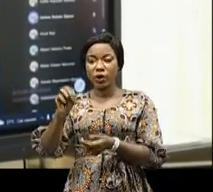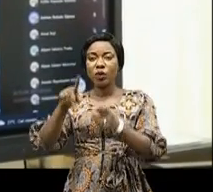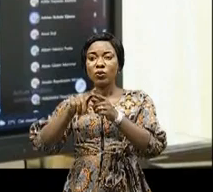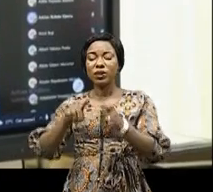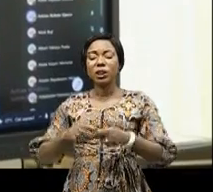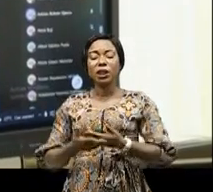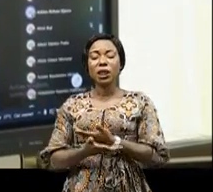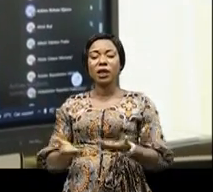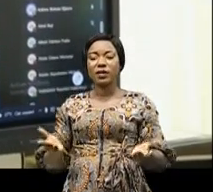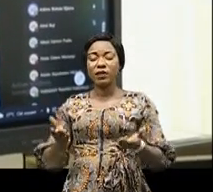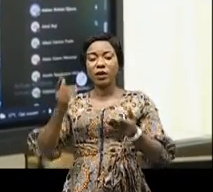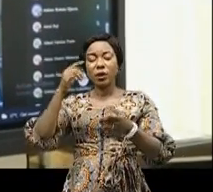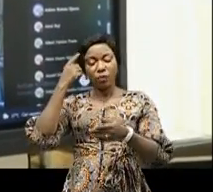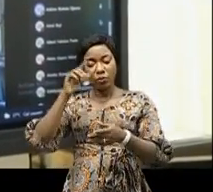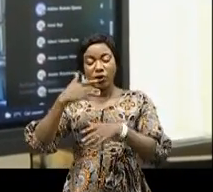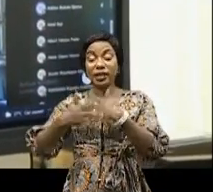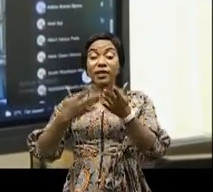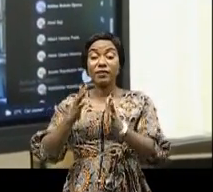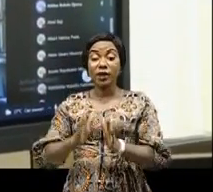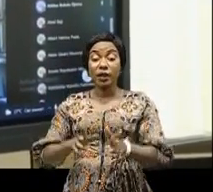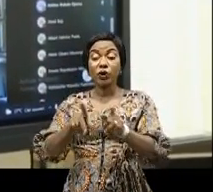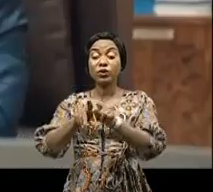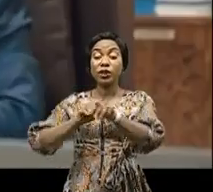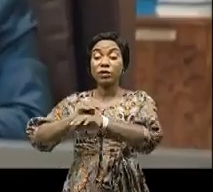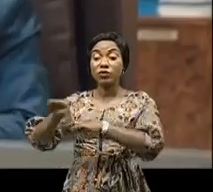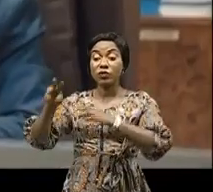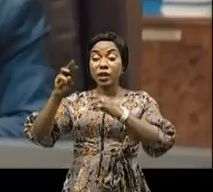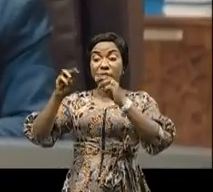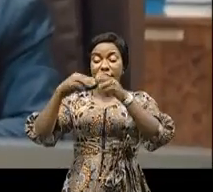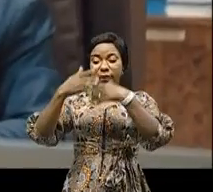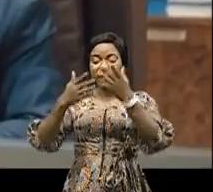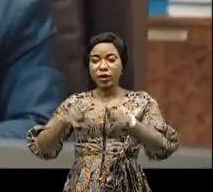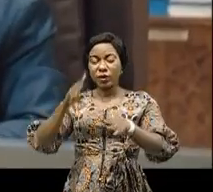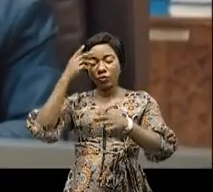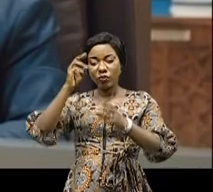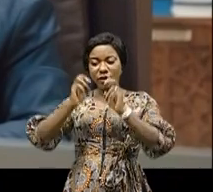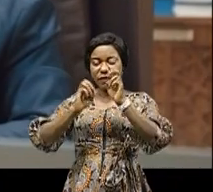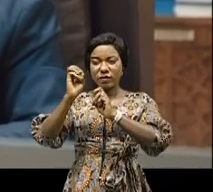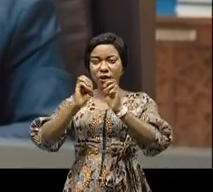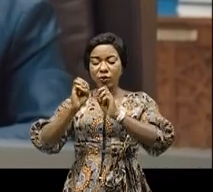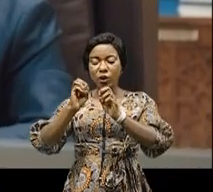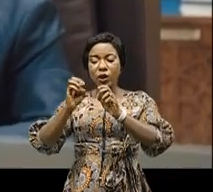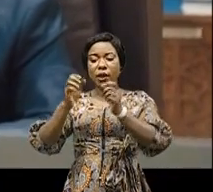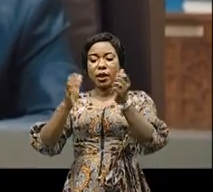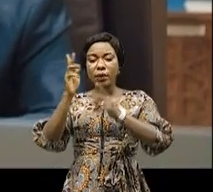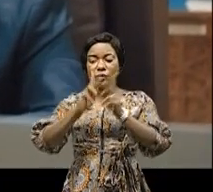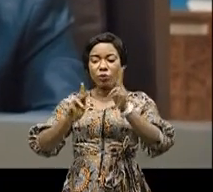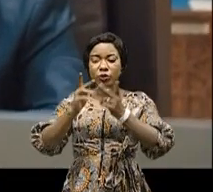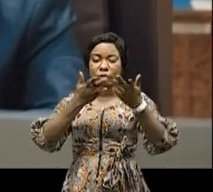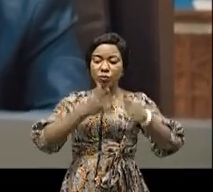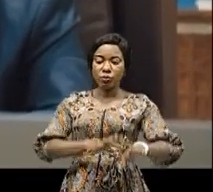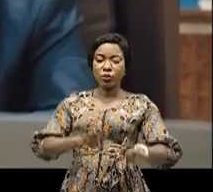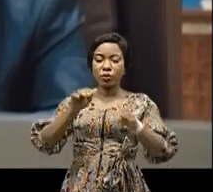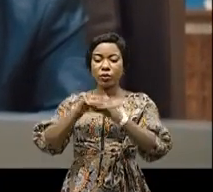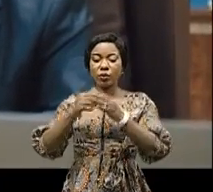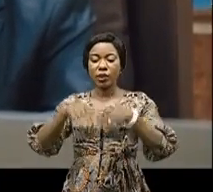l'envoi d'une équipe gouvernementale pour évaluer et consoler nos populations victimes du naufrage survenu dans la